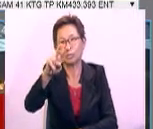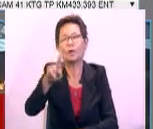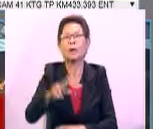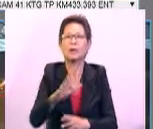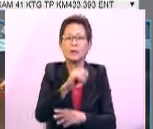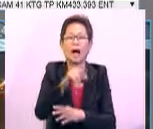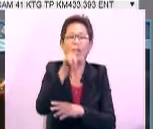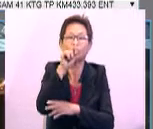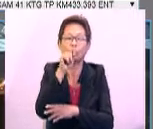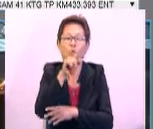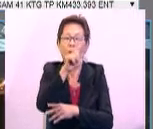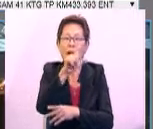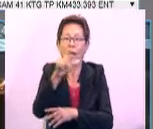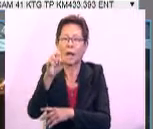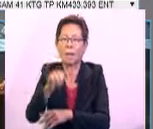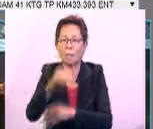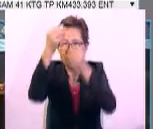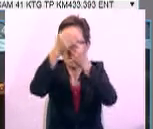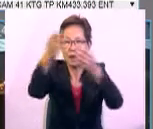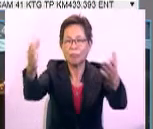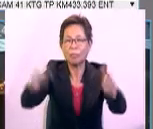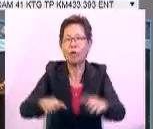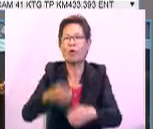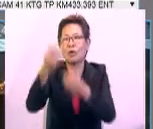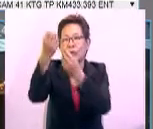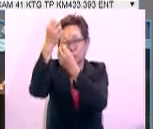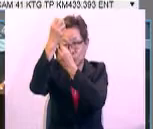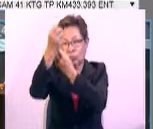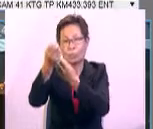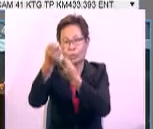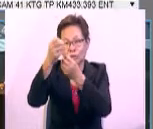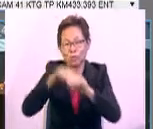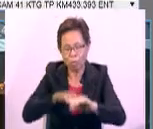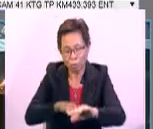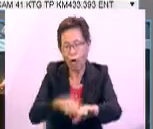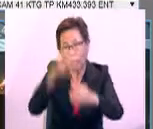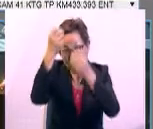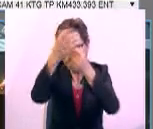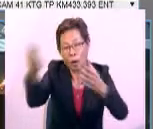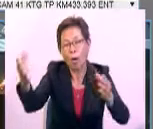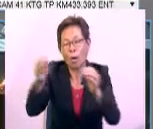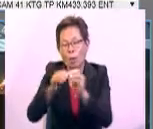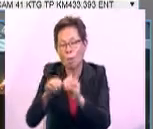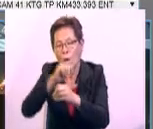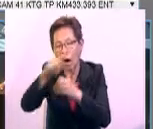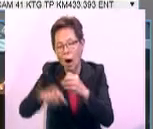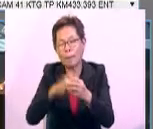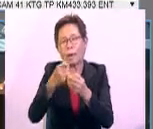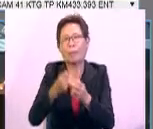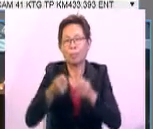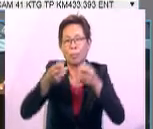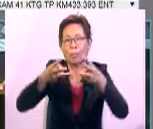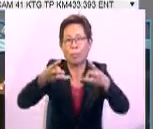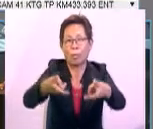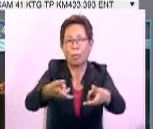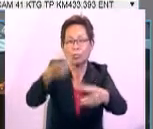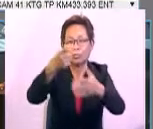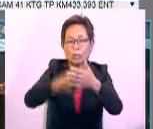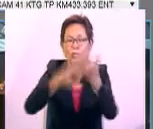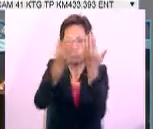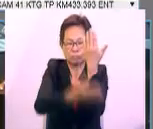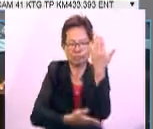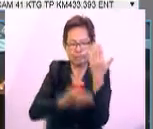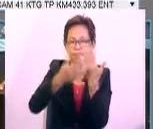ikuti Twitter di LLM Info Trafik. Bagi mendapatkan maklumat lanjut berkenaan status trafik semasa lebuh raya bertuah seluruh